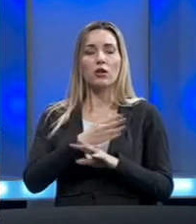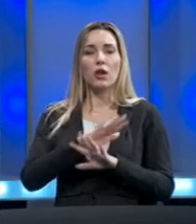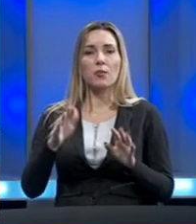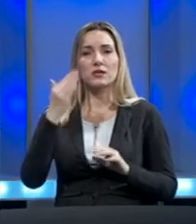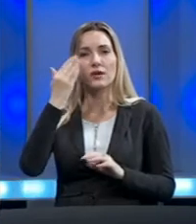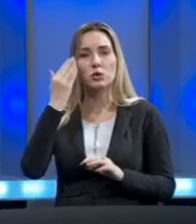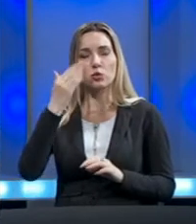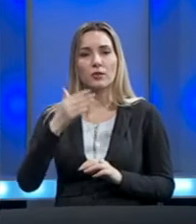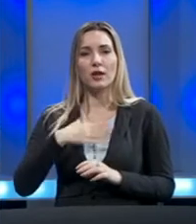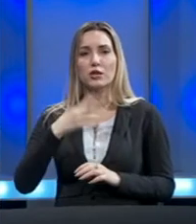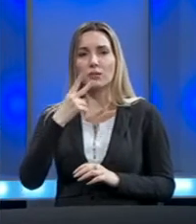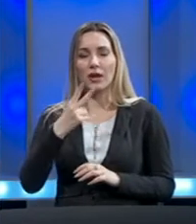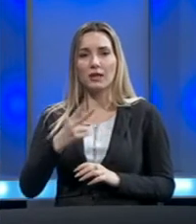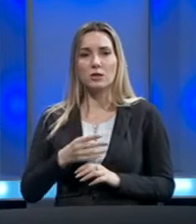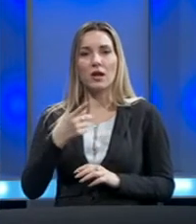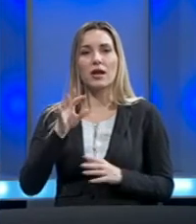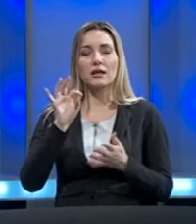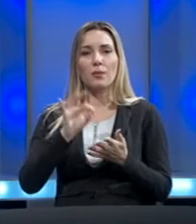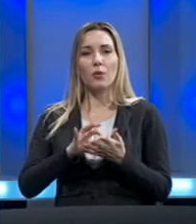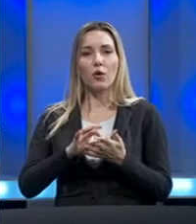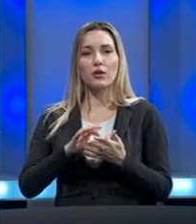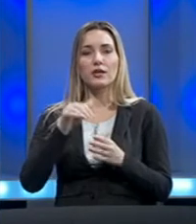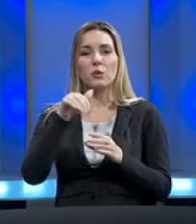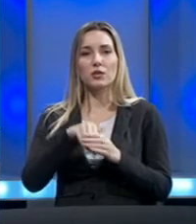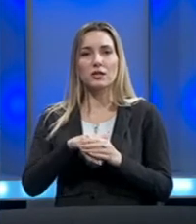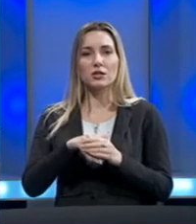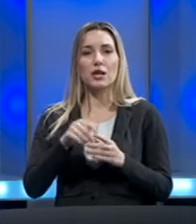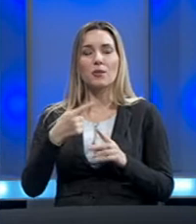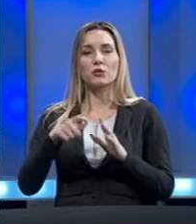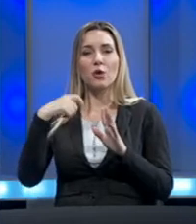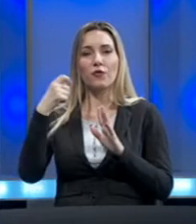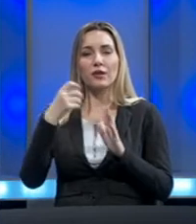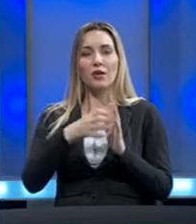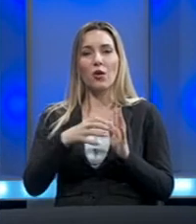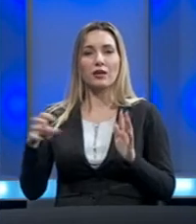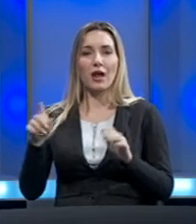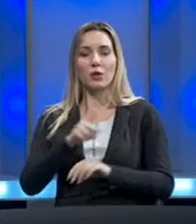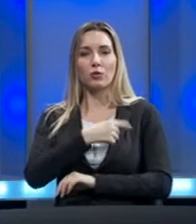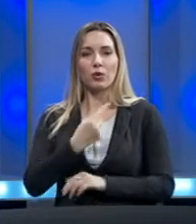su umlje našim gledalacima, naravno da pogodimo u sržu pošto video taj je dugo.